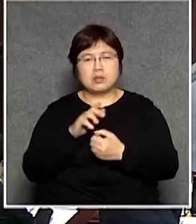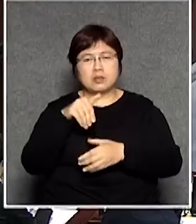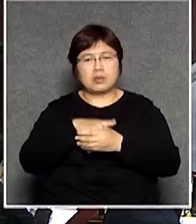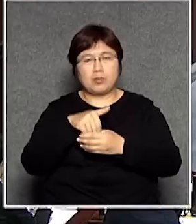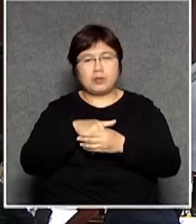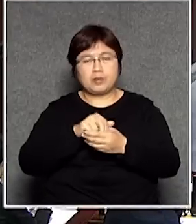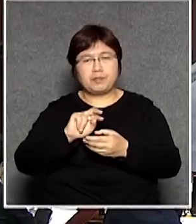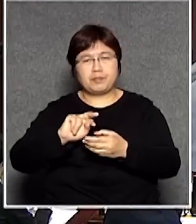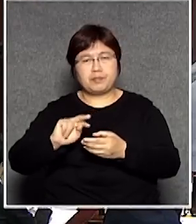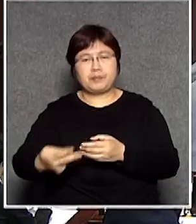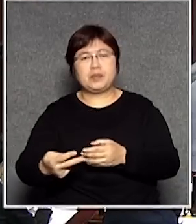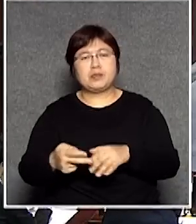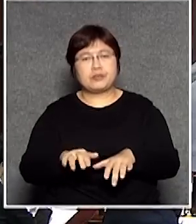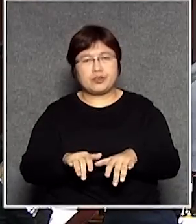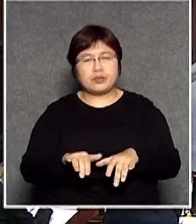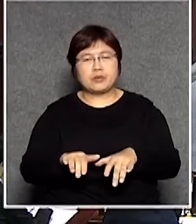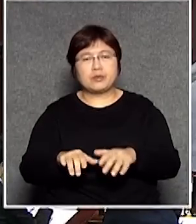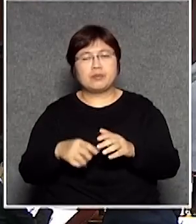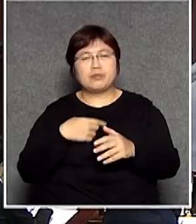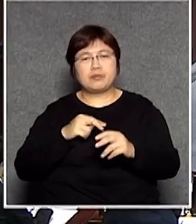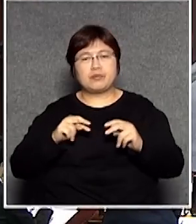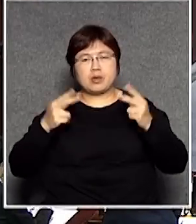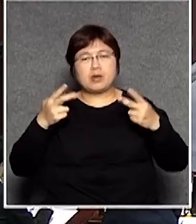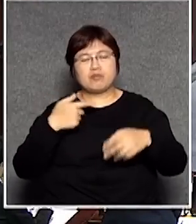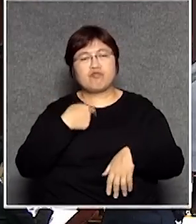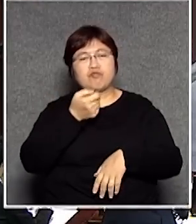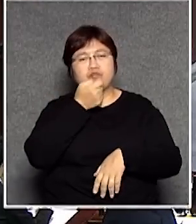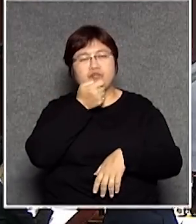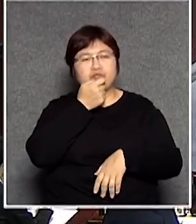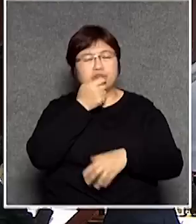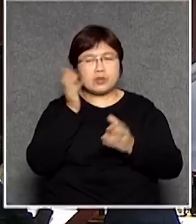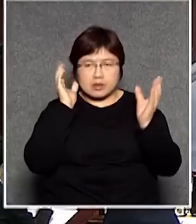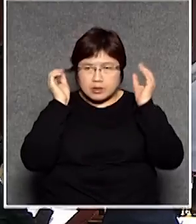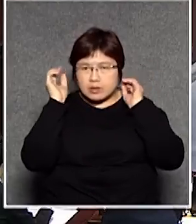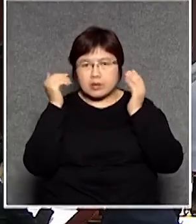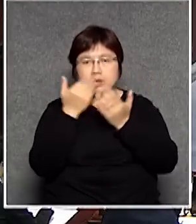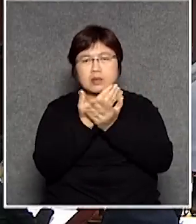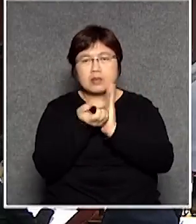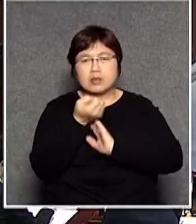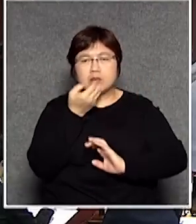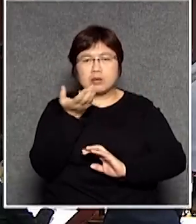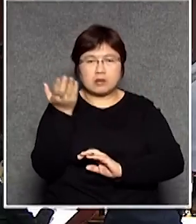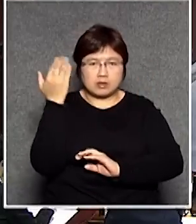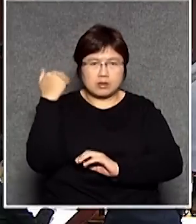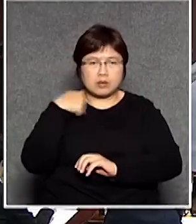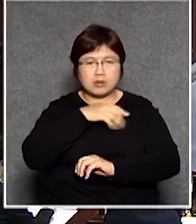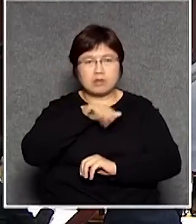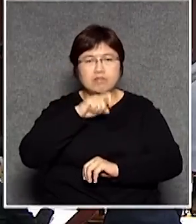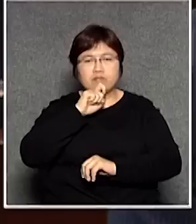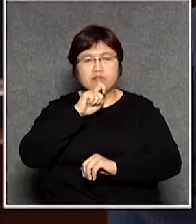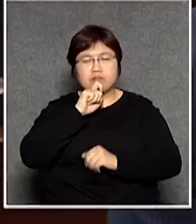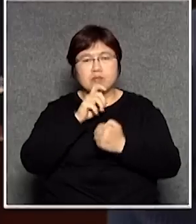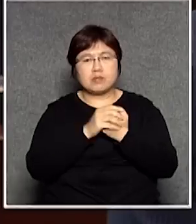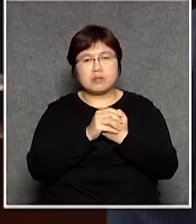化的問題我們是很樂意繼續聽議員和社會各界的意見的過往呢其實我們都就著這